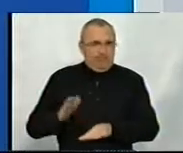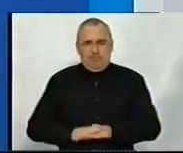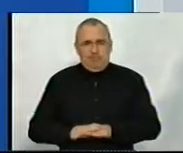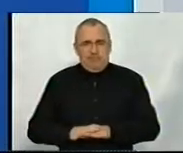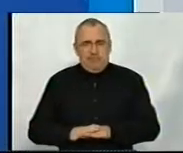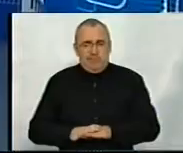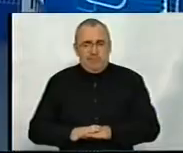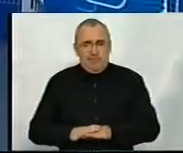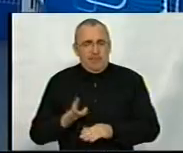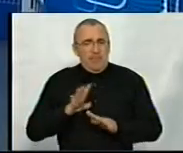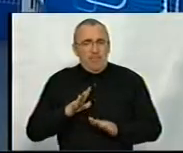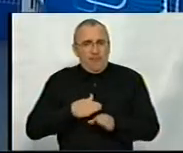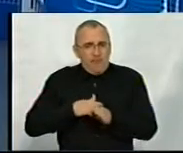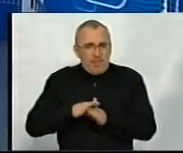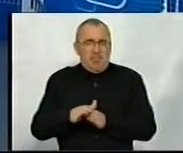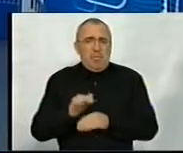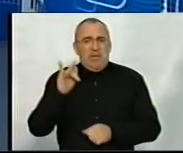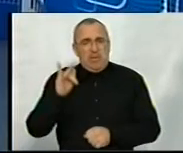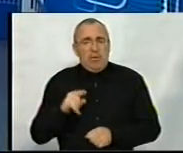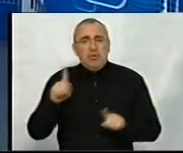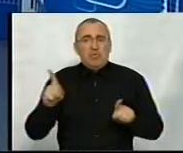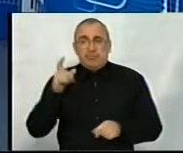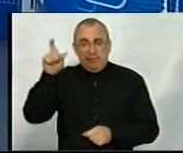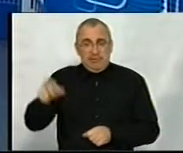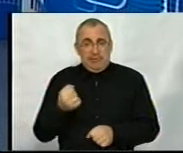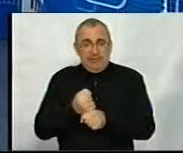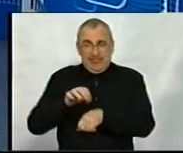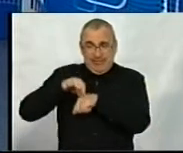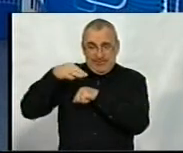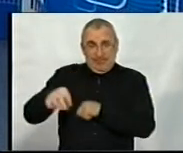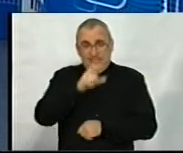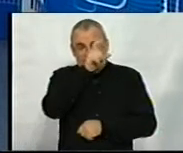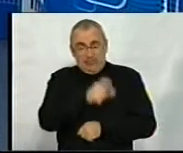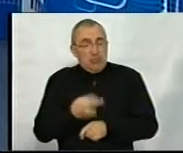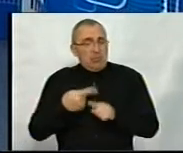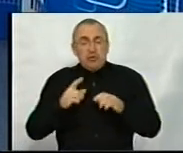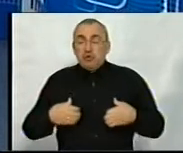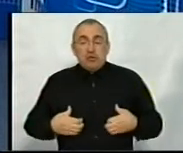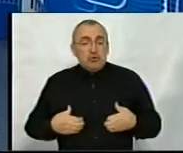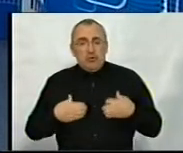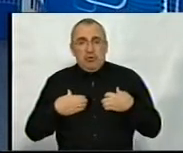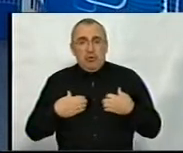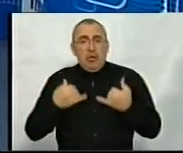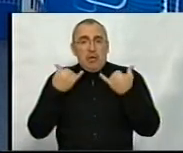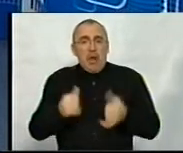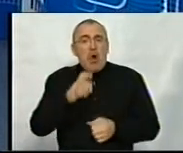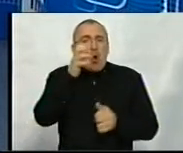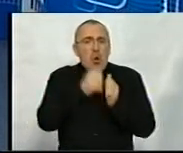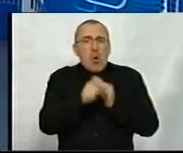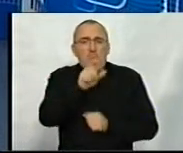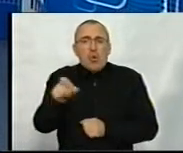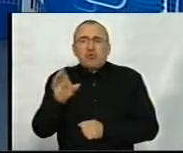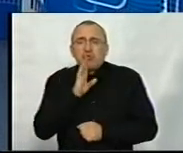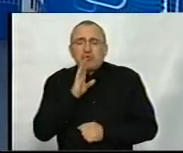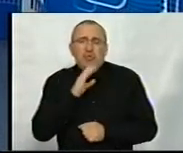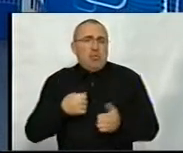произошло и те, что с ней сделал кривник, ну, это просто жахливо. Жахливо для каждой женщины, жахливо